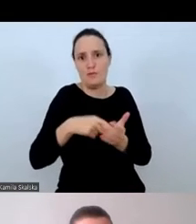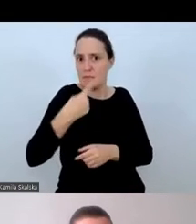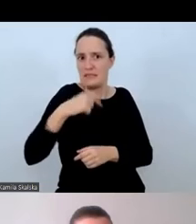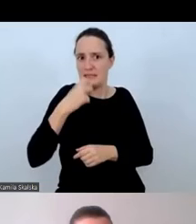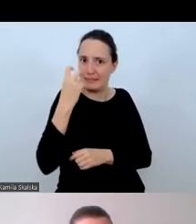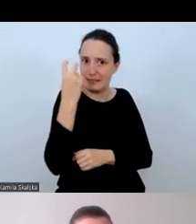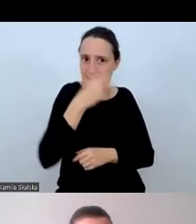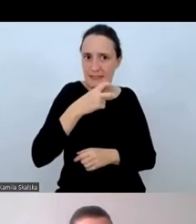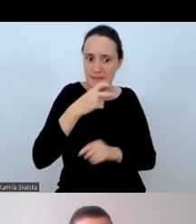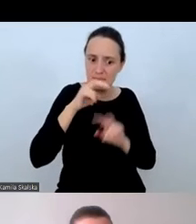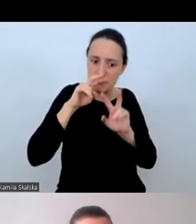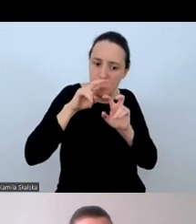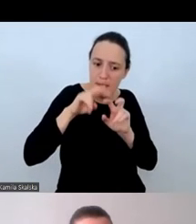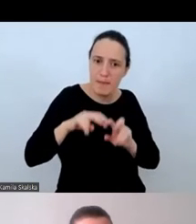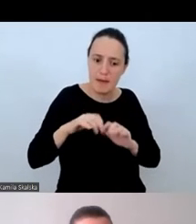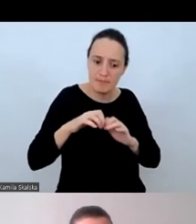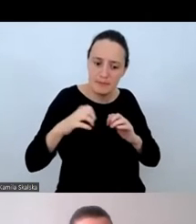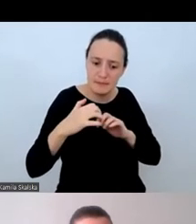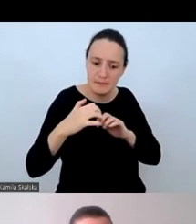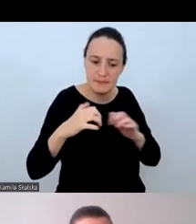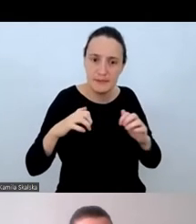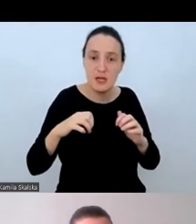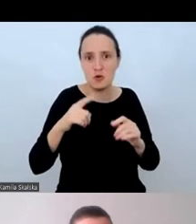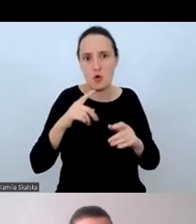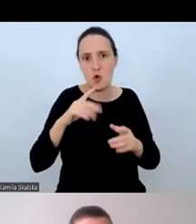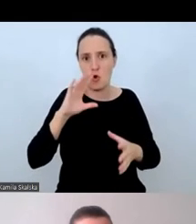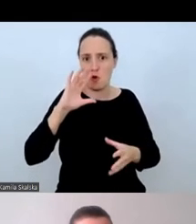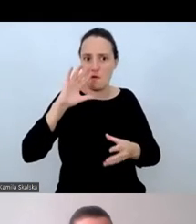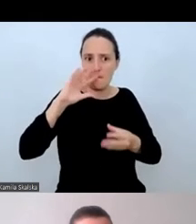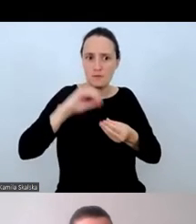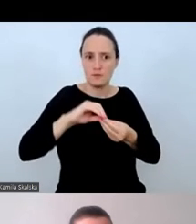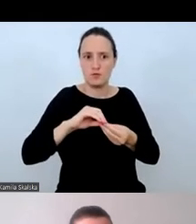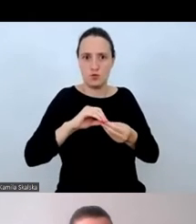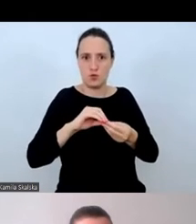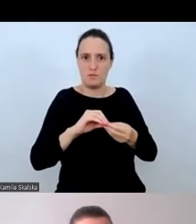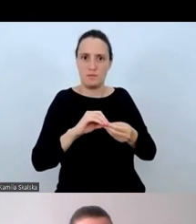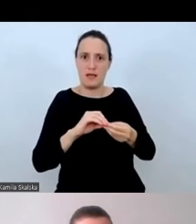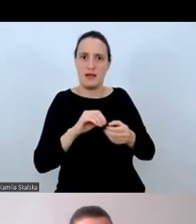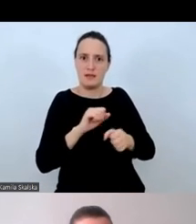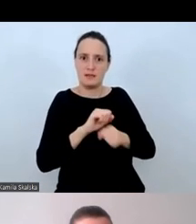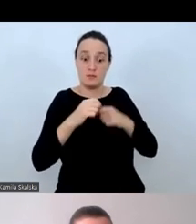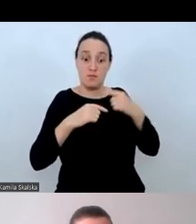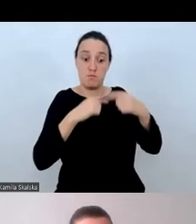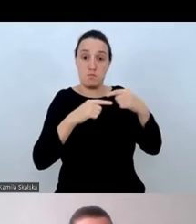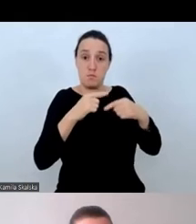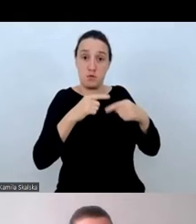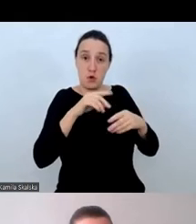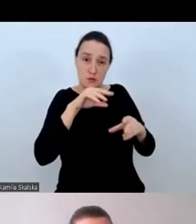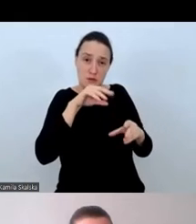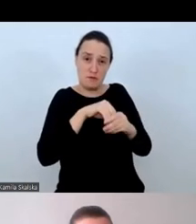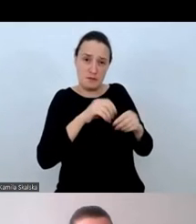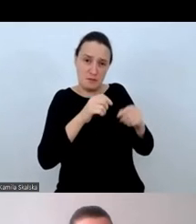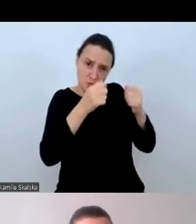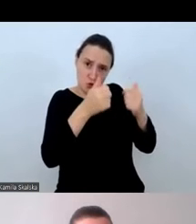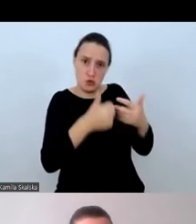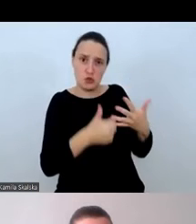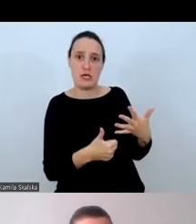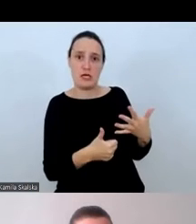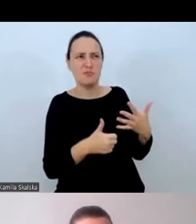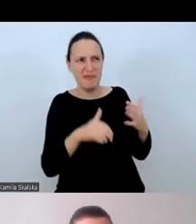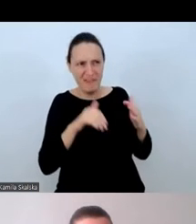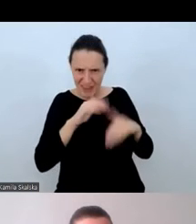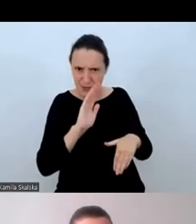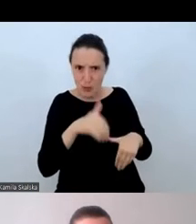I zidentyfikowaliśmy sześć takich podprocesów. Oczywiście może być ich więcej. Trzy z